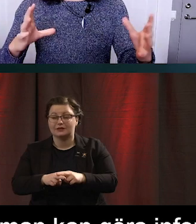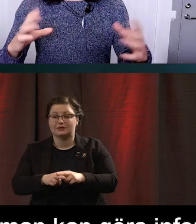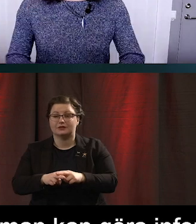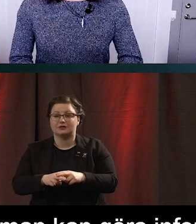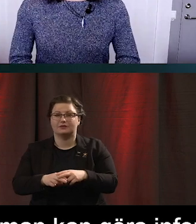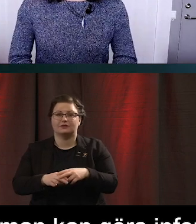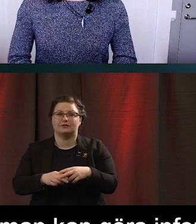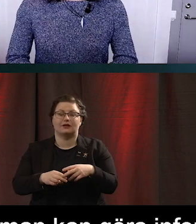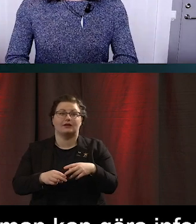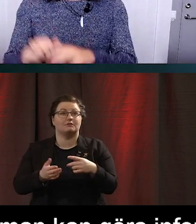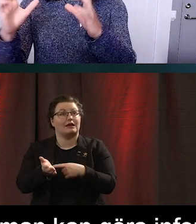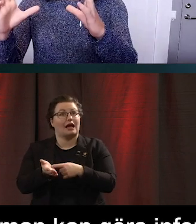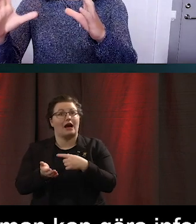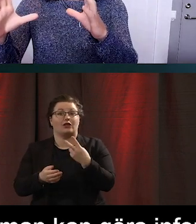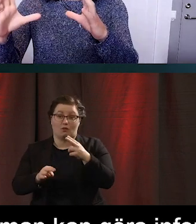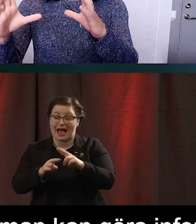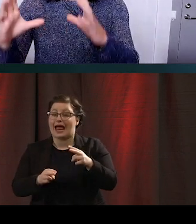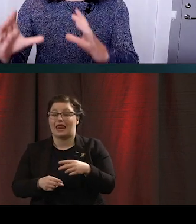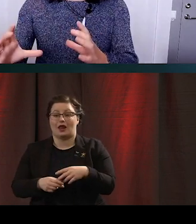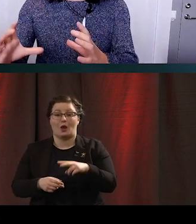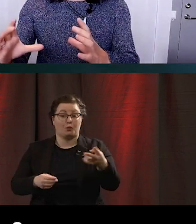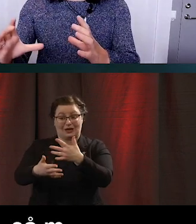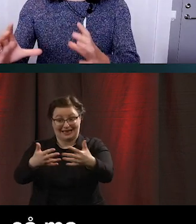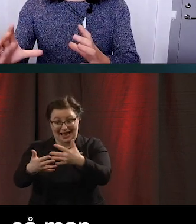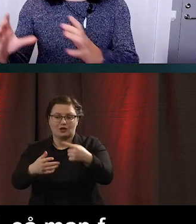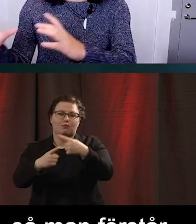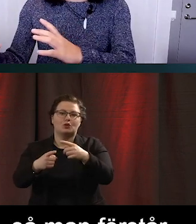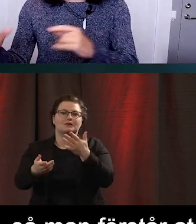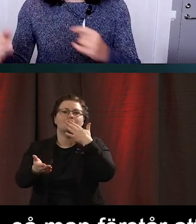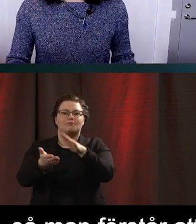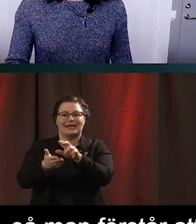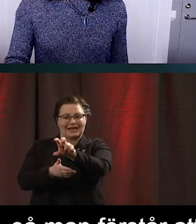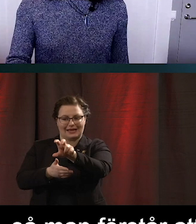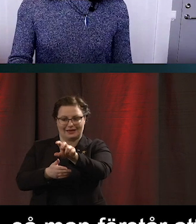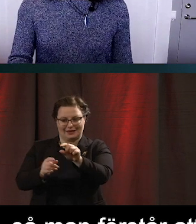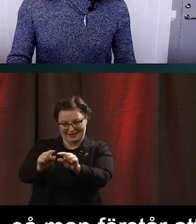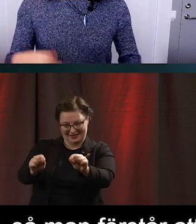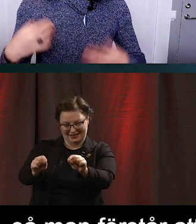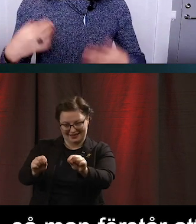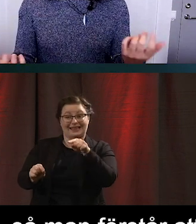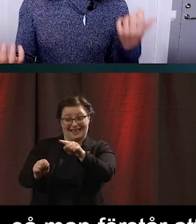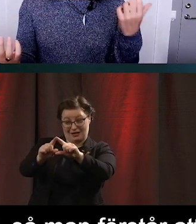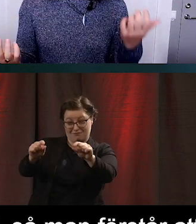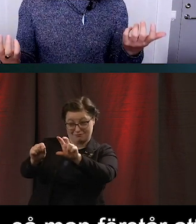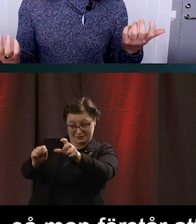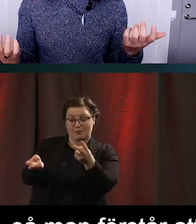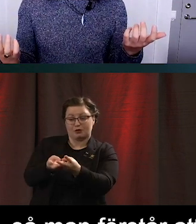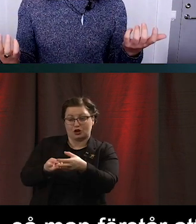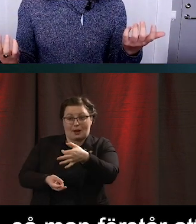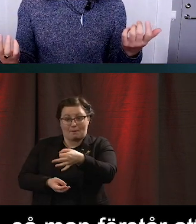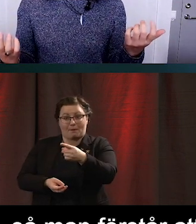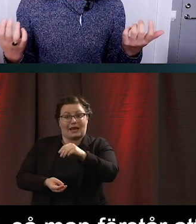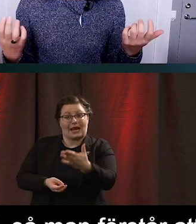text och bild eller något sånt. Så man förstår att den där knappsymbolen betyder play or stopp. Och det där kan ju vara